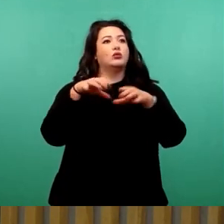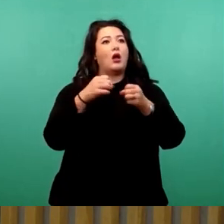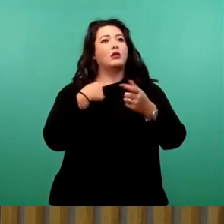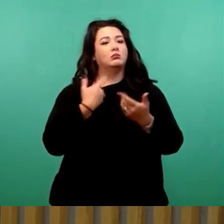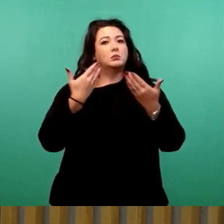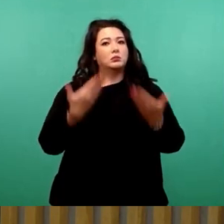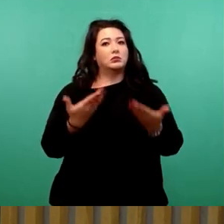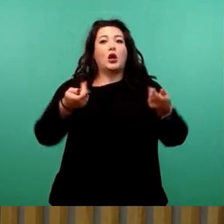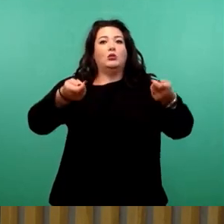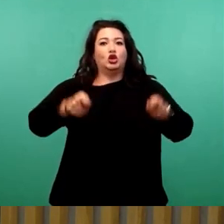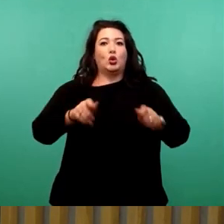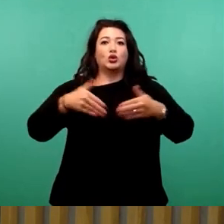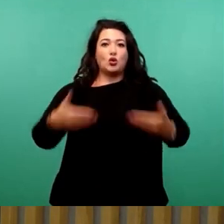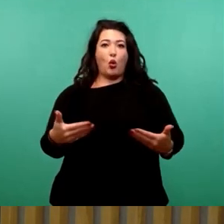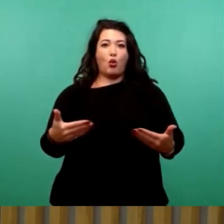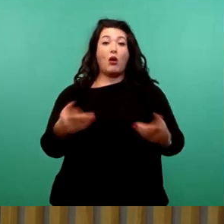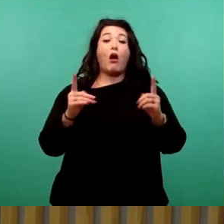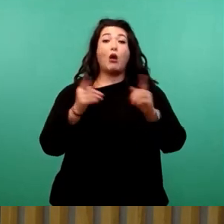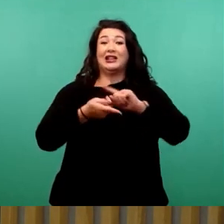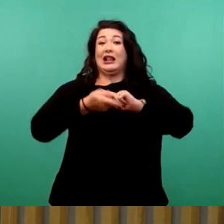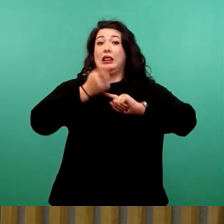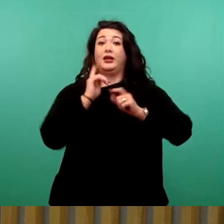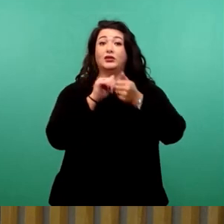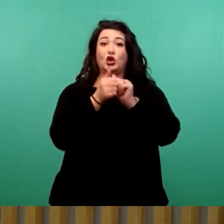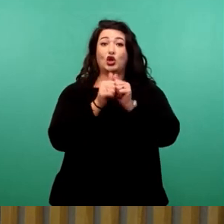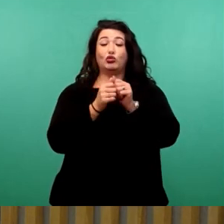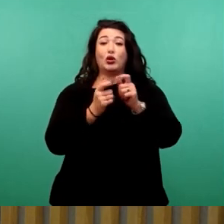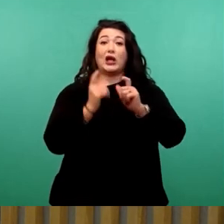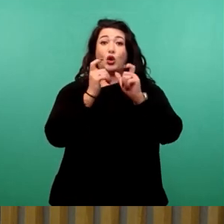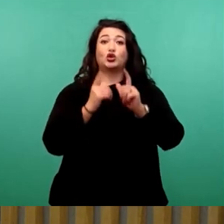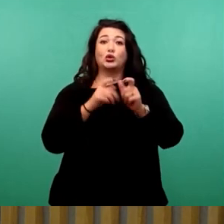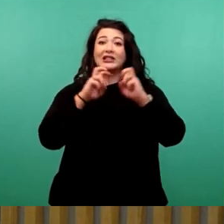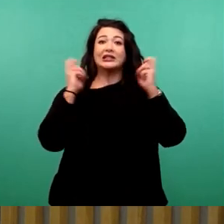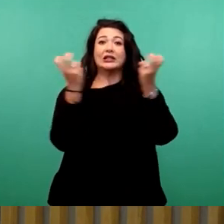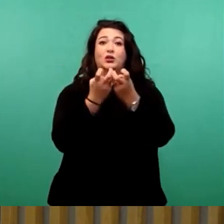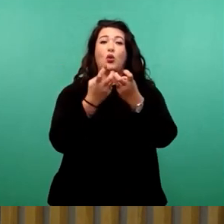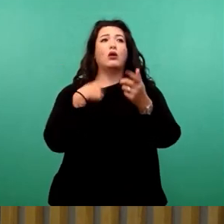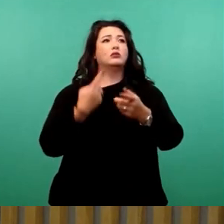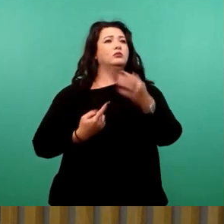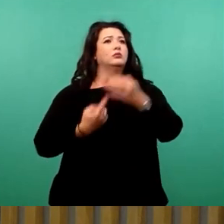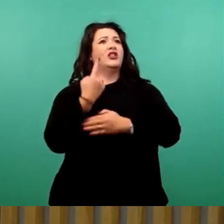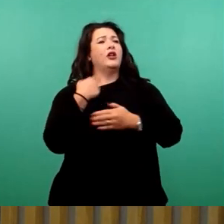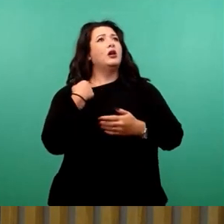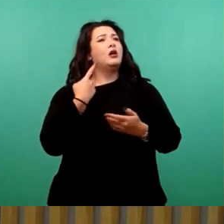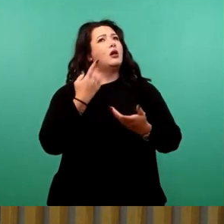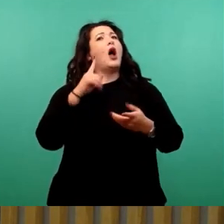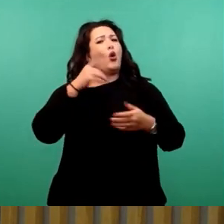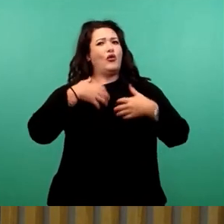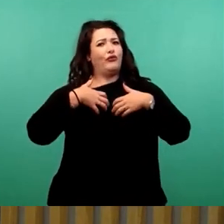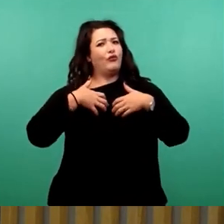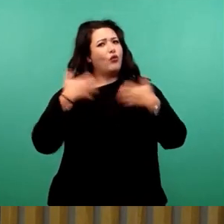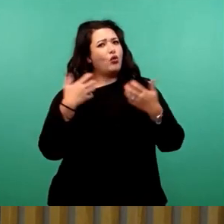beschließen können. In der letzten Sportausschusssitzung ist dann zu meiner allergrößten Verwunderung und auch Verärgerung mitgeteilt worden,